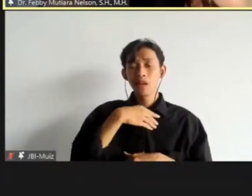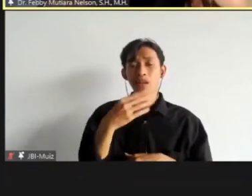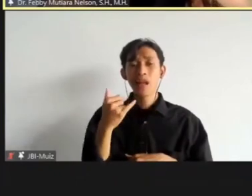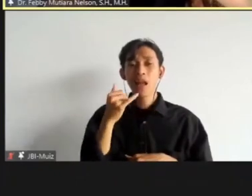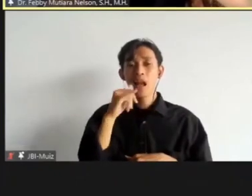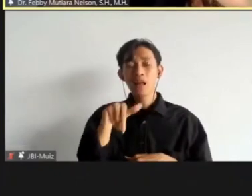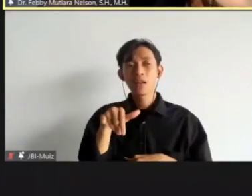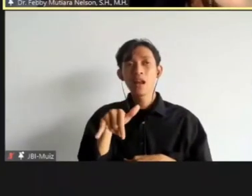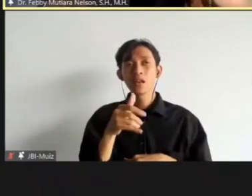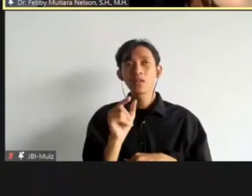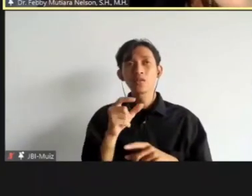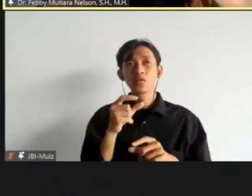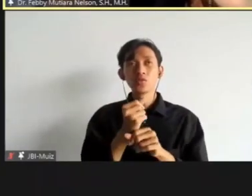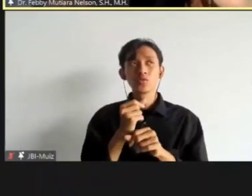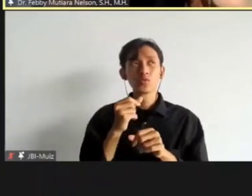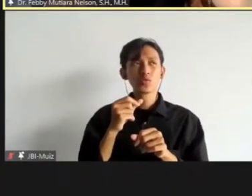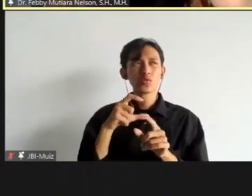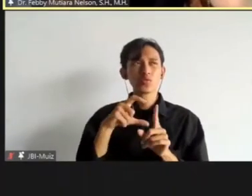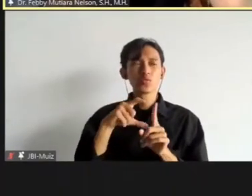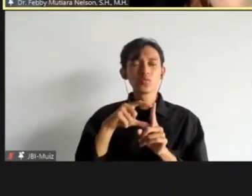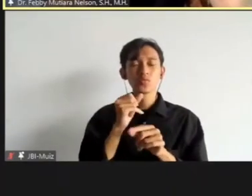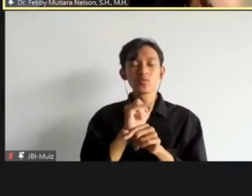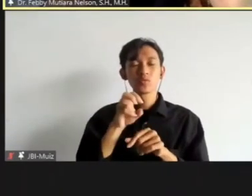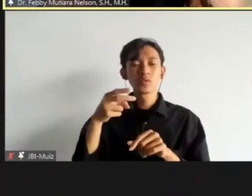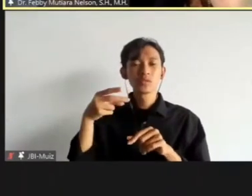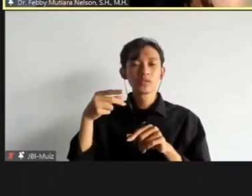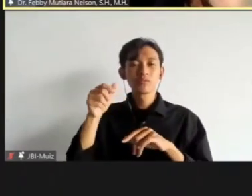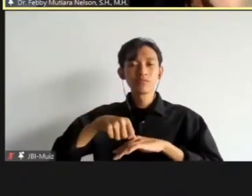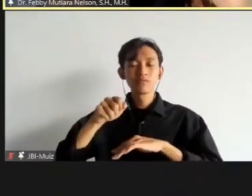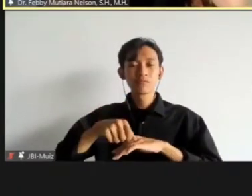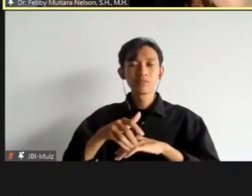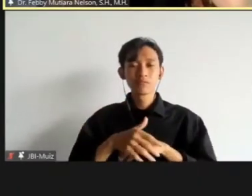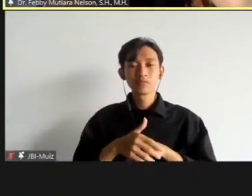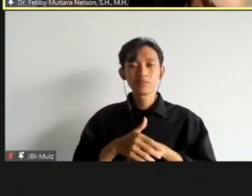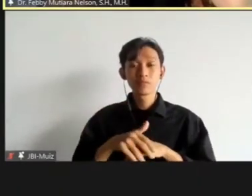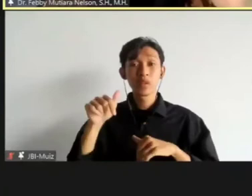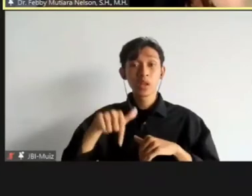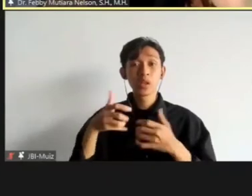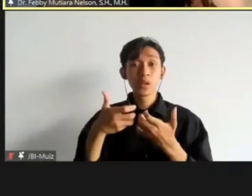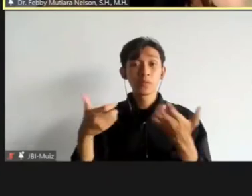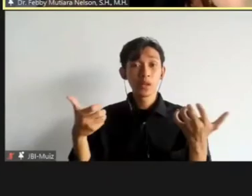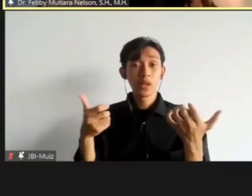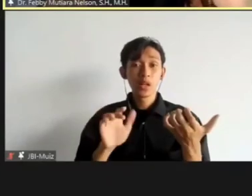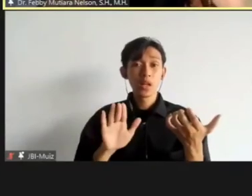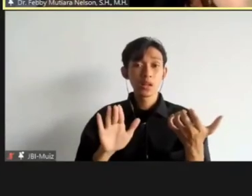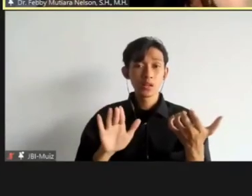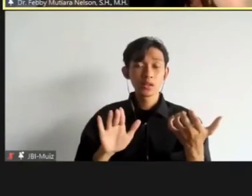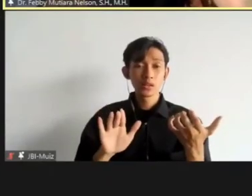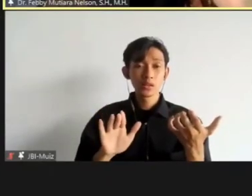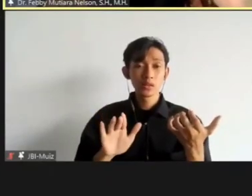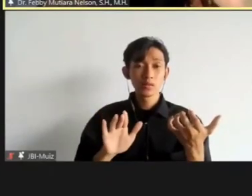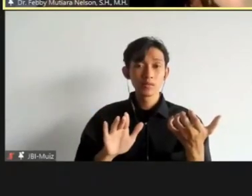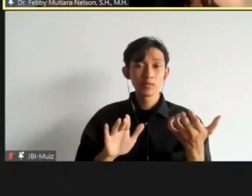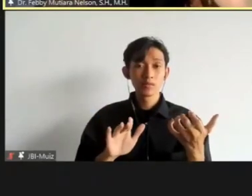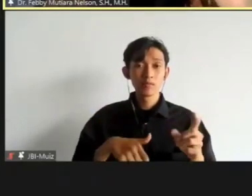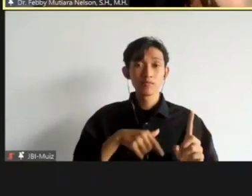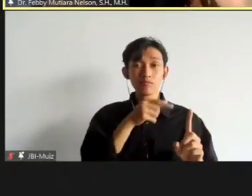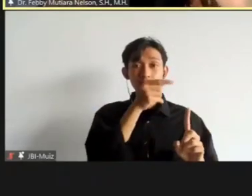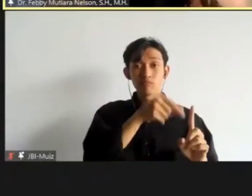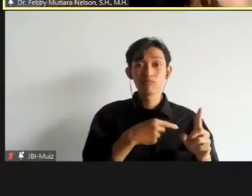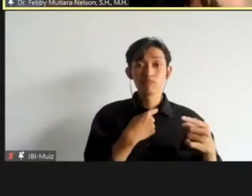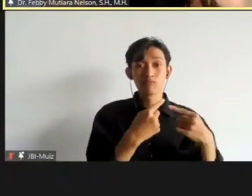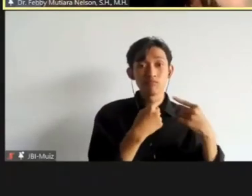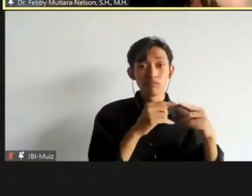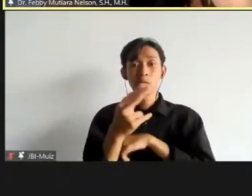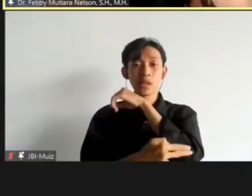di sini yang mempunyai peran di dalam proses plea bargain itu. Nah ini yang membedakan nanti antara plea bargain dengan restoratif justice